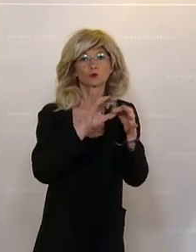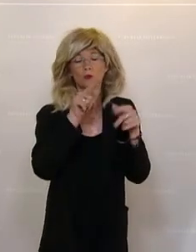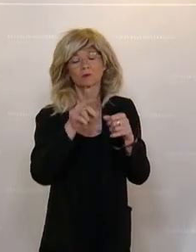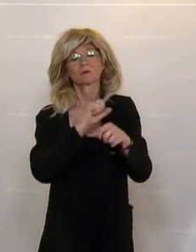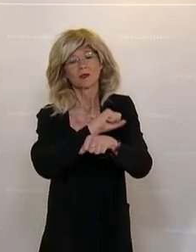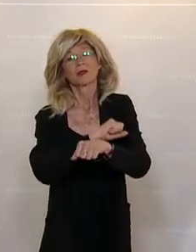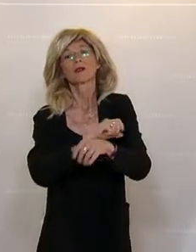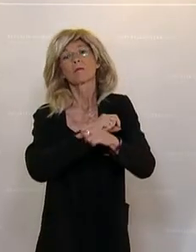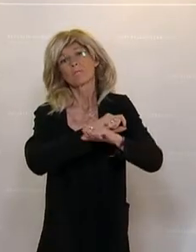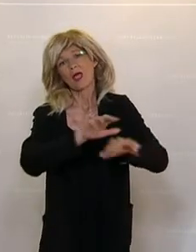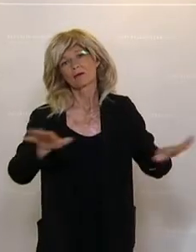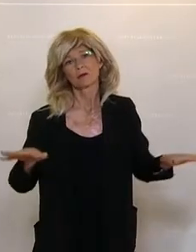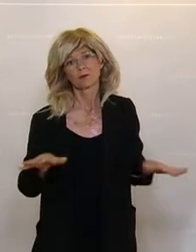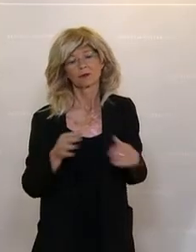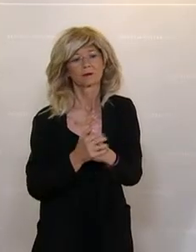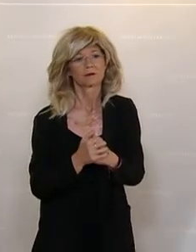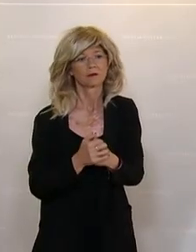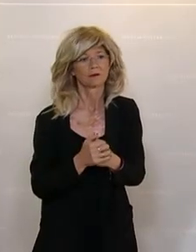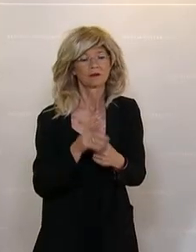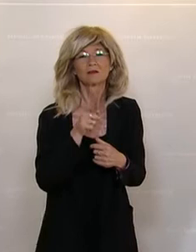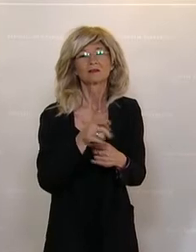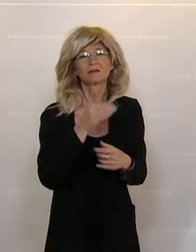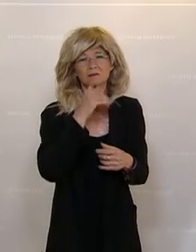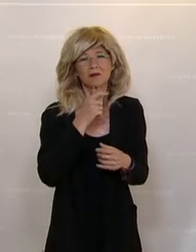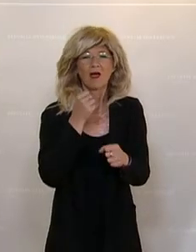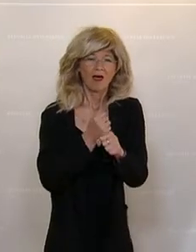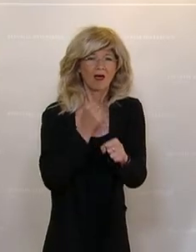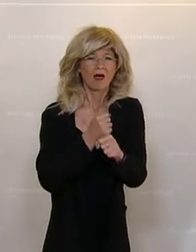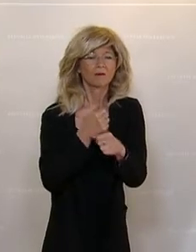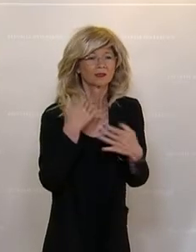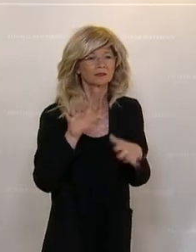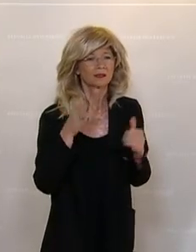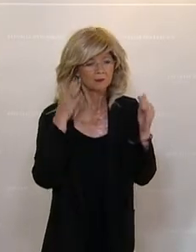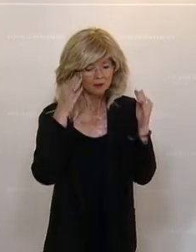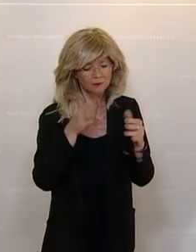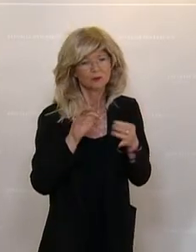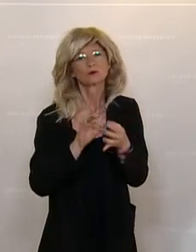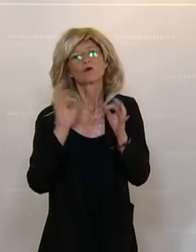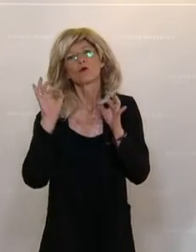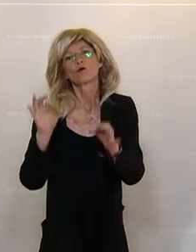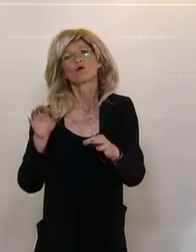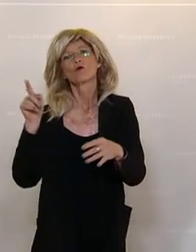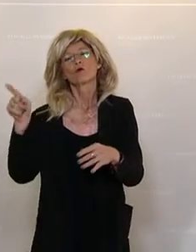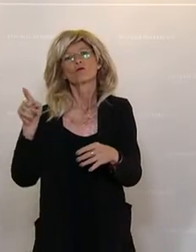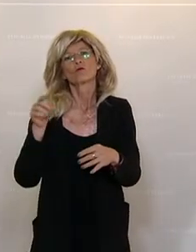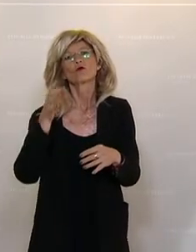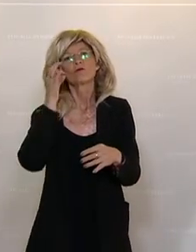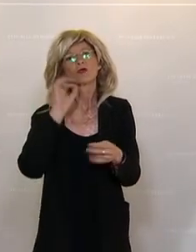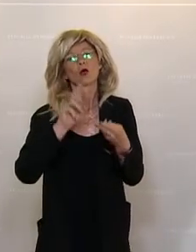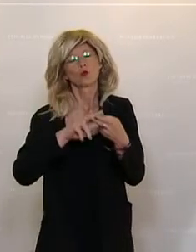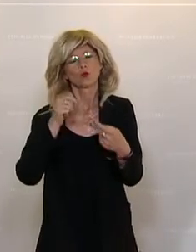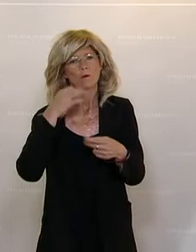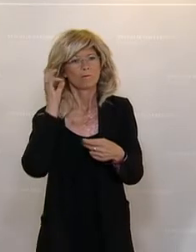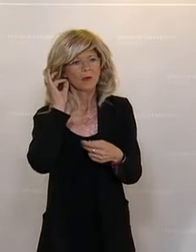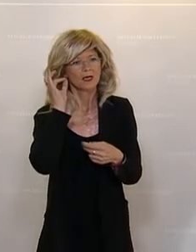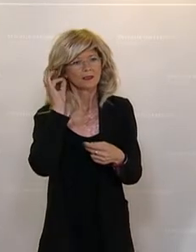Anfang des Jahres arbeiten wir massiv für Frauen und Mädchen im Sinne des Gewaltschutzes. Mit